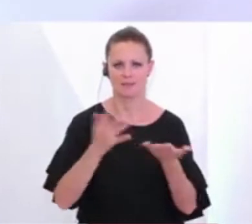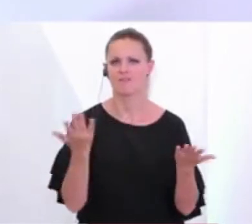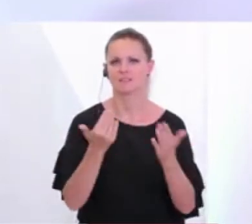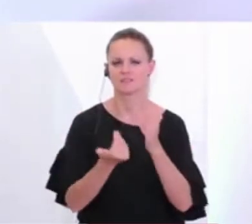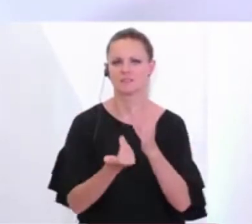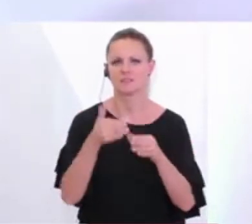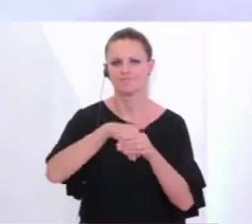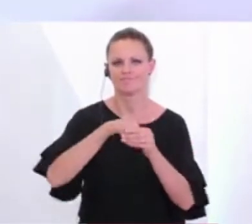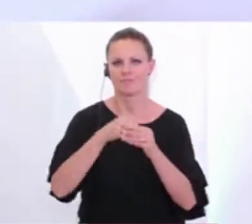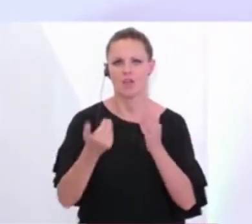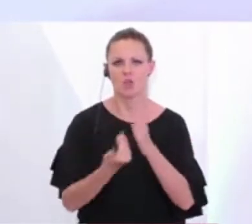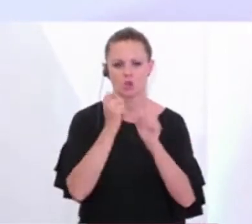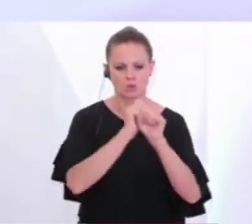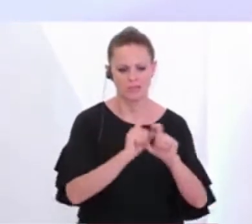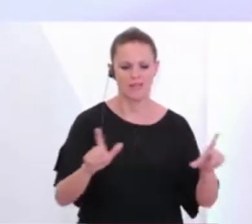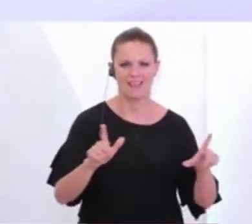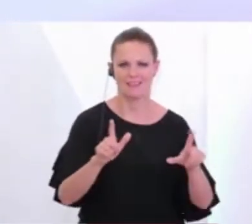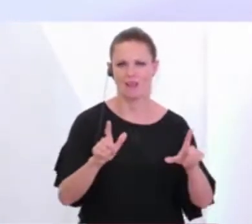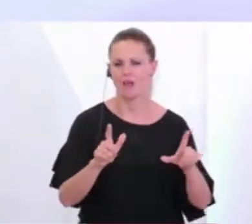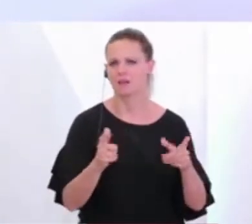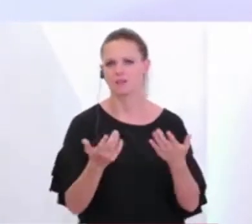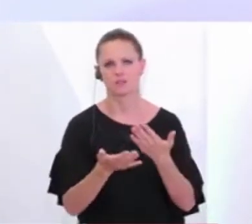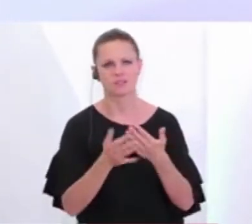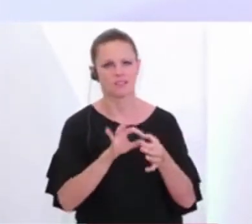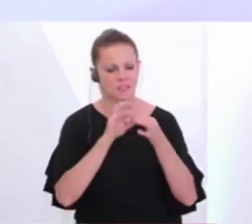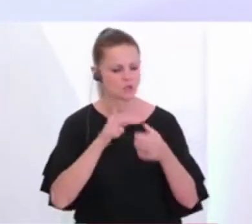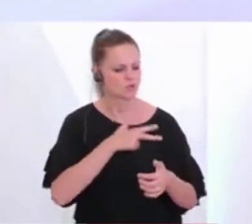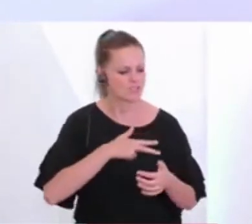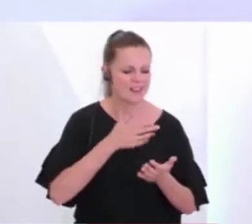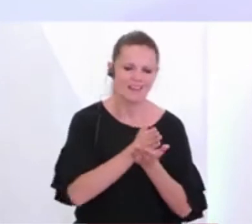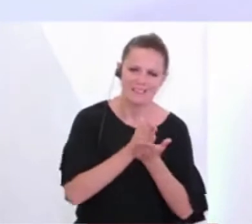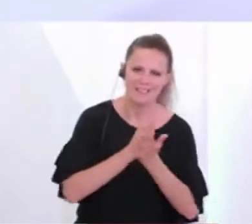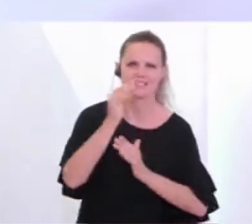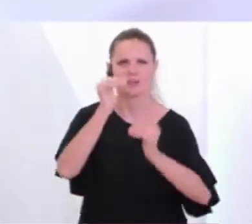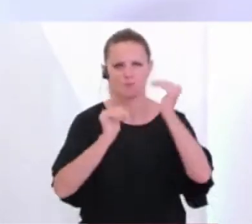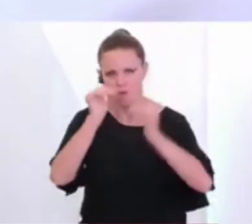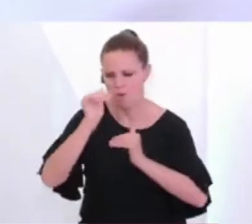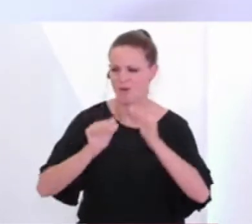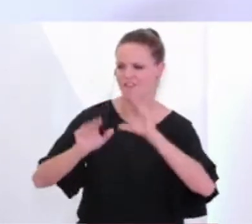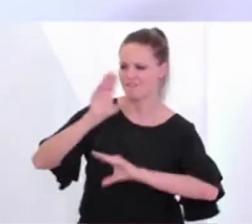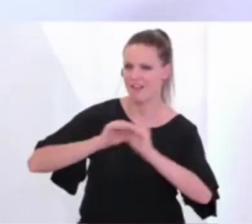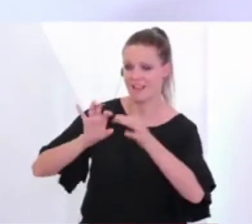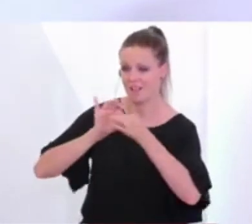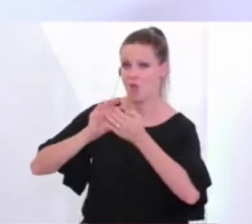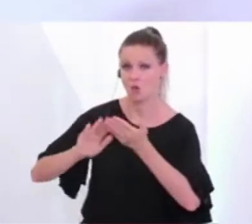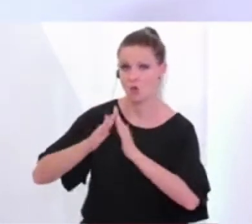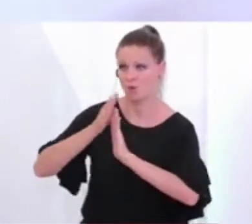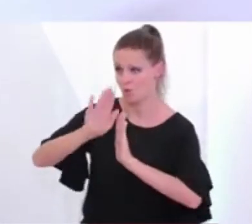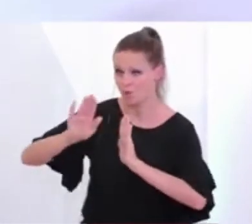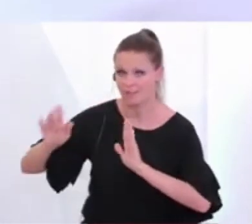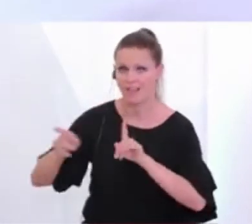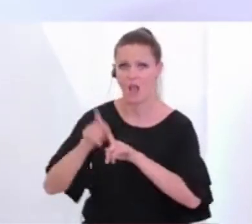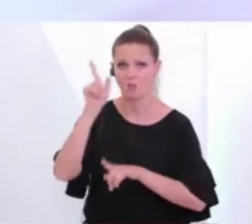all unsere Multiplikatorenkontakte wie soziale Dienste, Behörde, die Vereine in den Communities, die